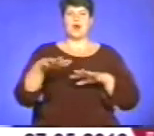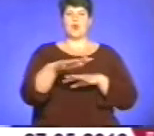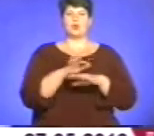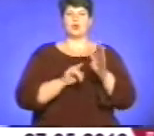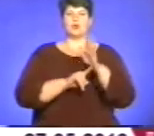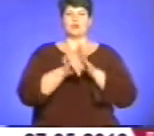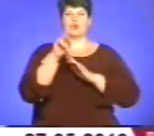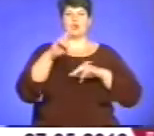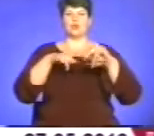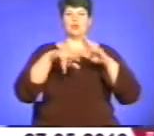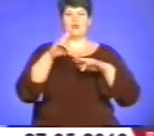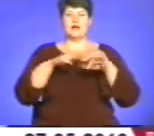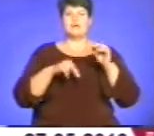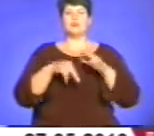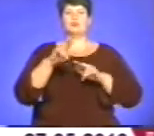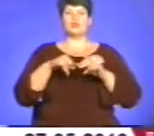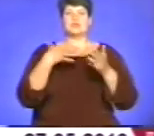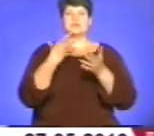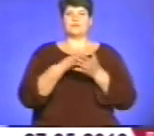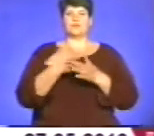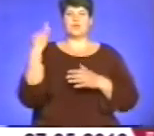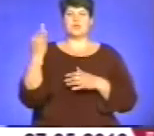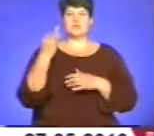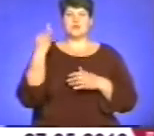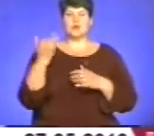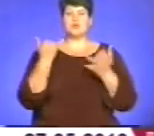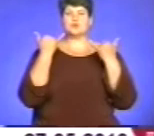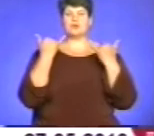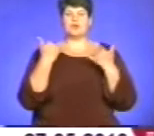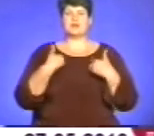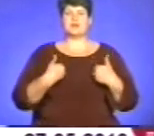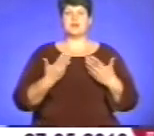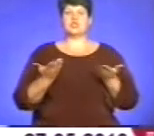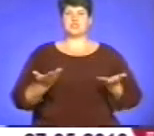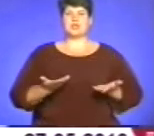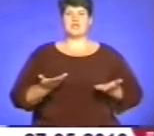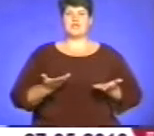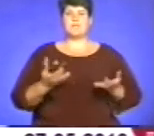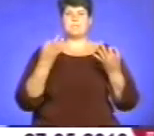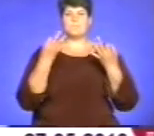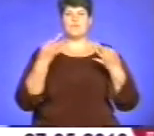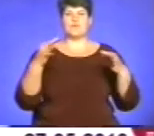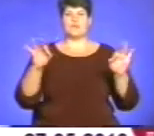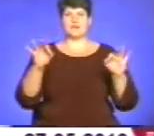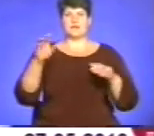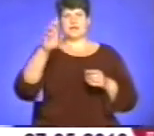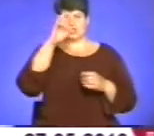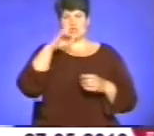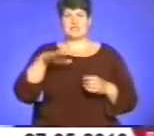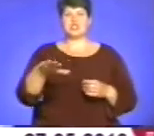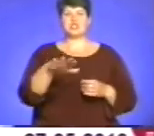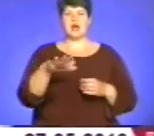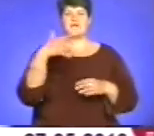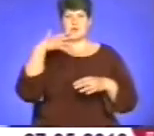будувати і будує свою історію. І сьогодні ми живемо в вільній, суверенній державі і